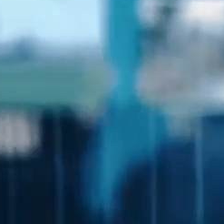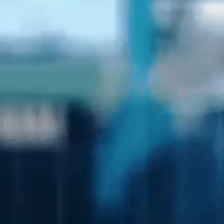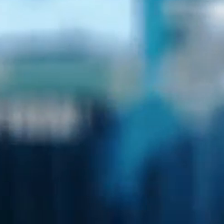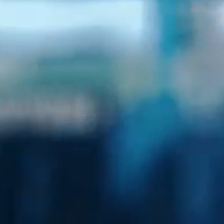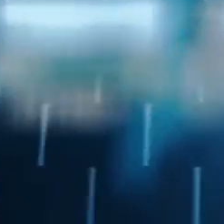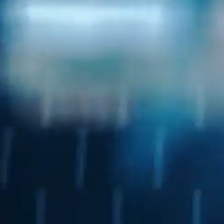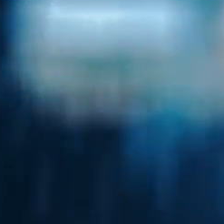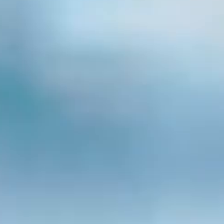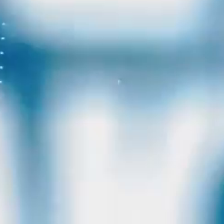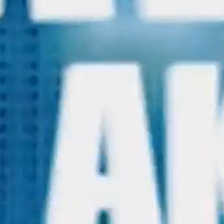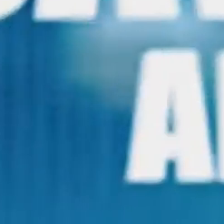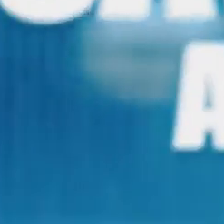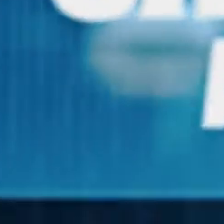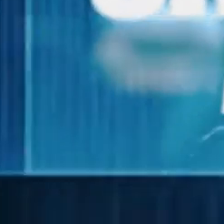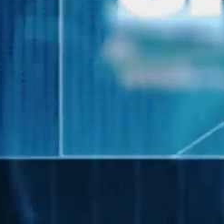Muzika